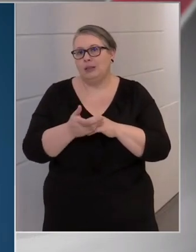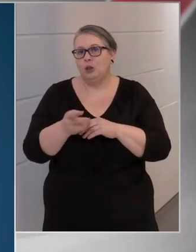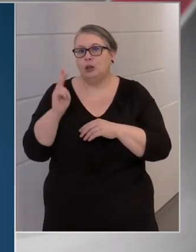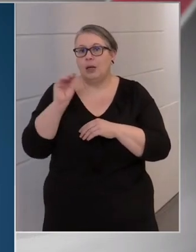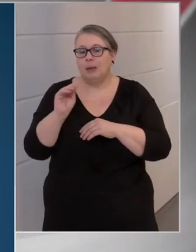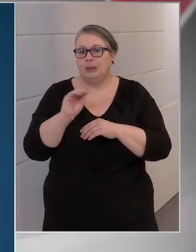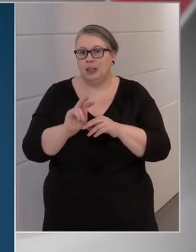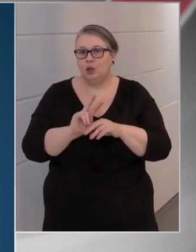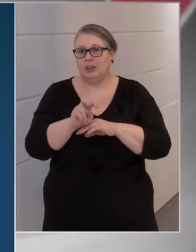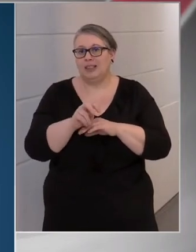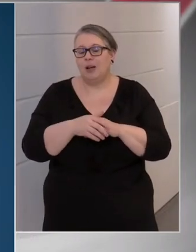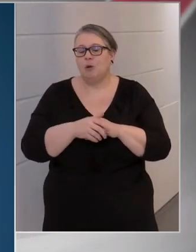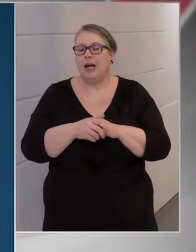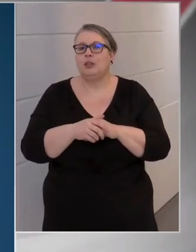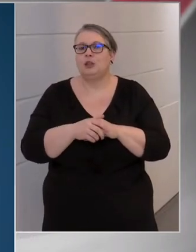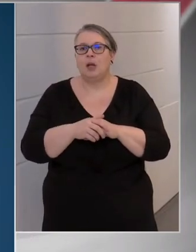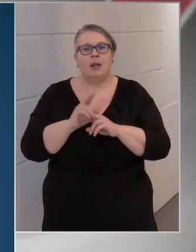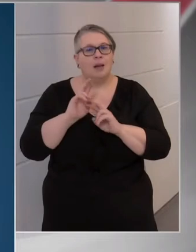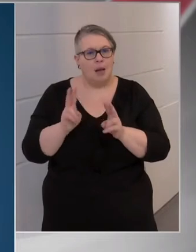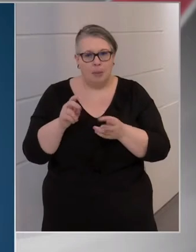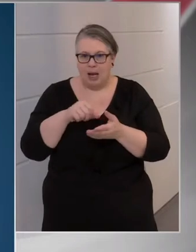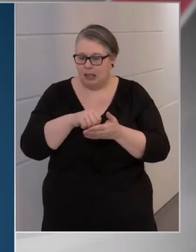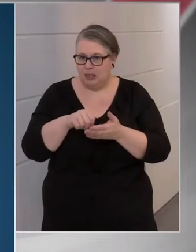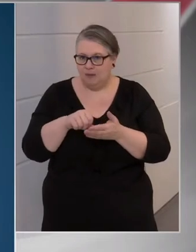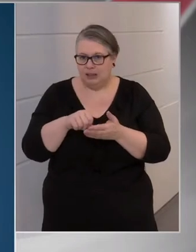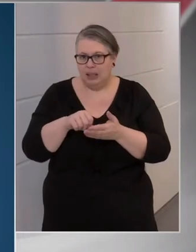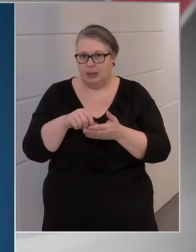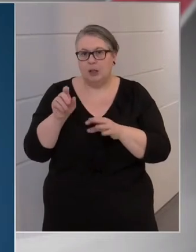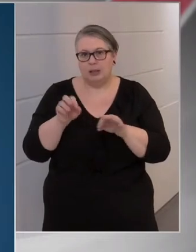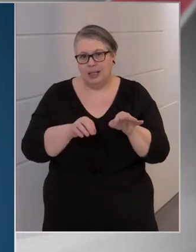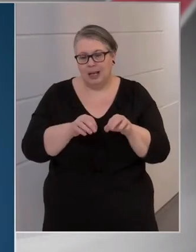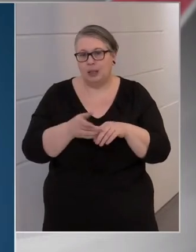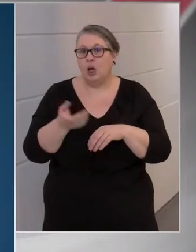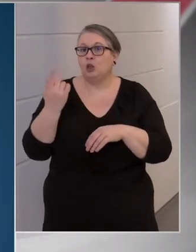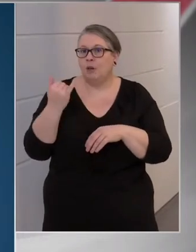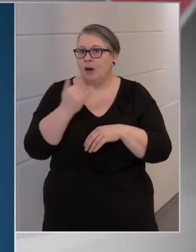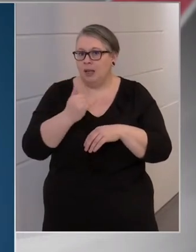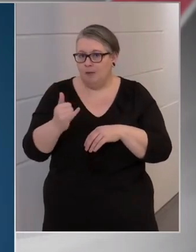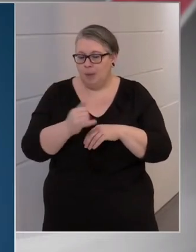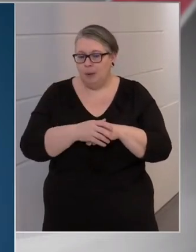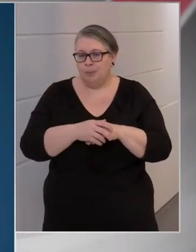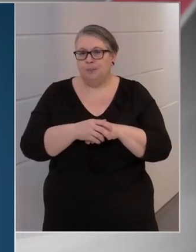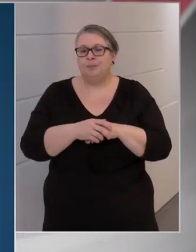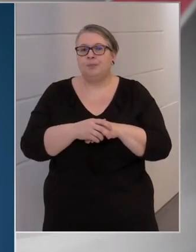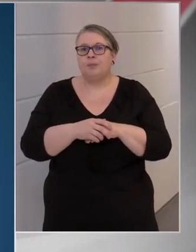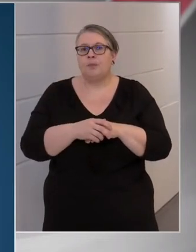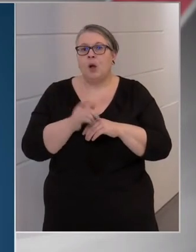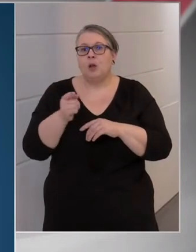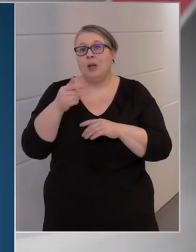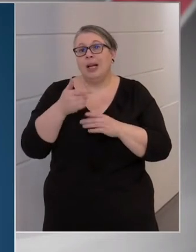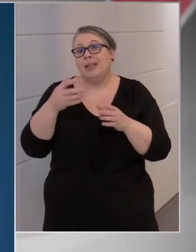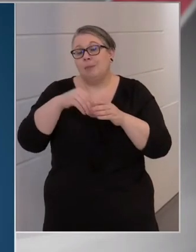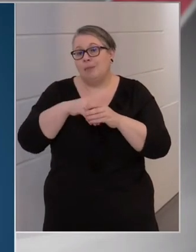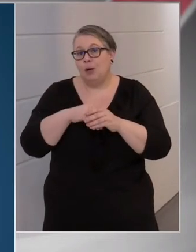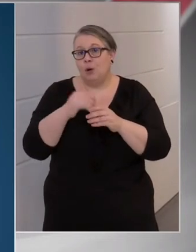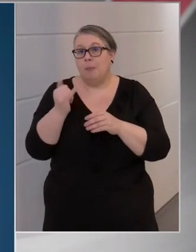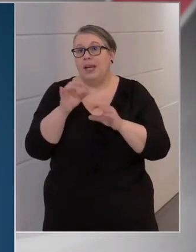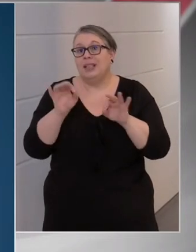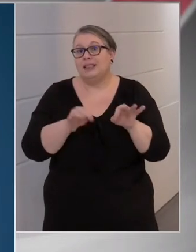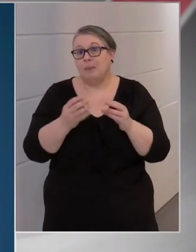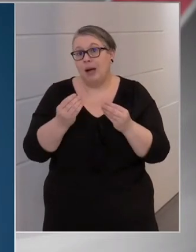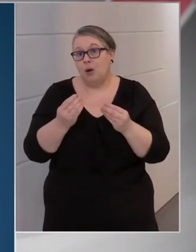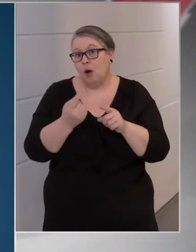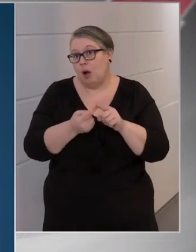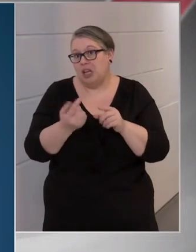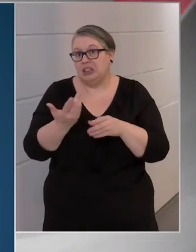szakképzési hozzájárulást nem kellett ezeknek a cégeknek a tavalyi évben megfizetni. Az, hogy ezen belül melyik cégnek